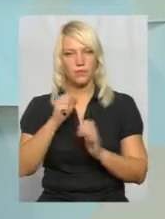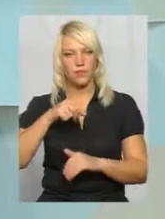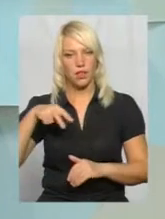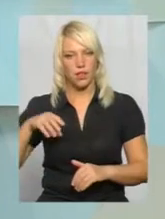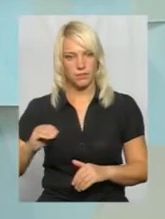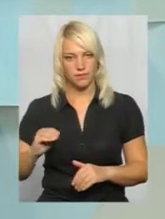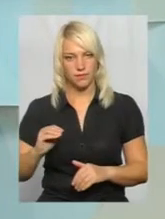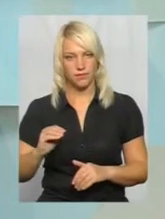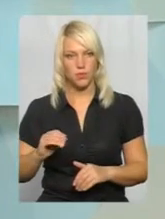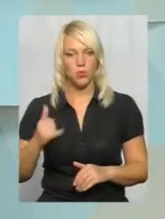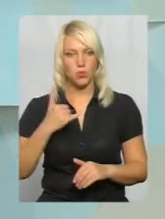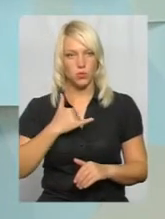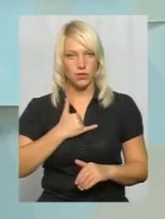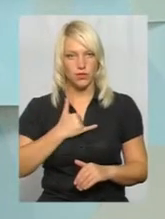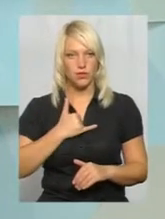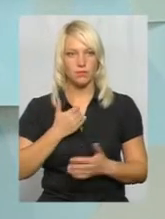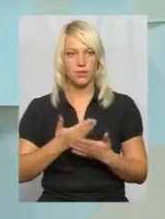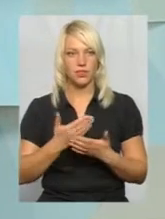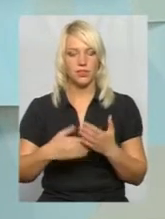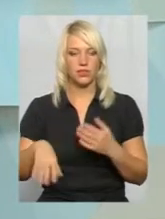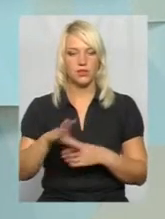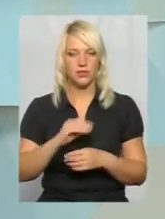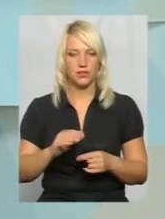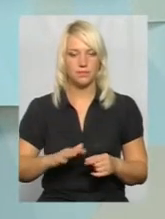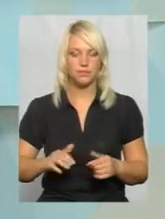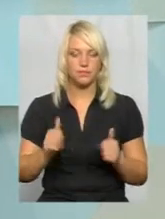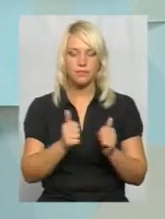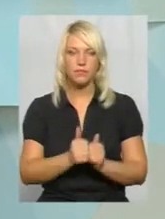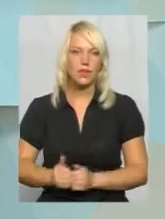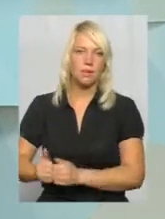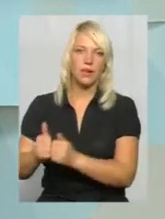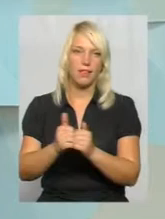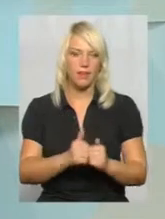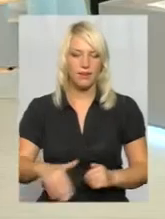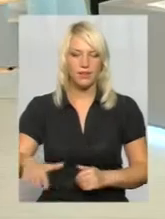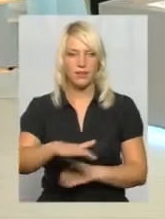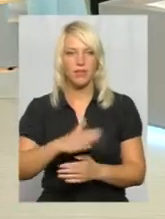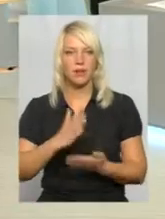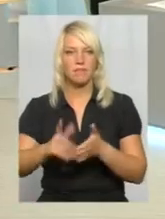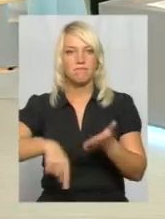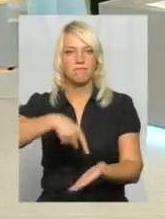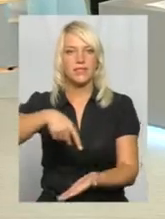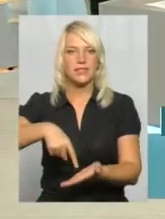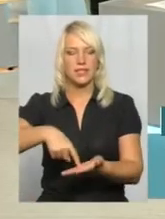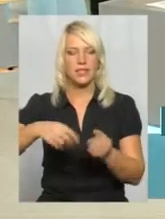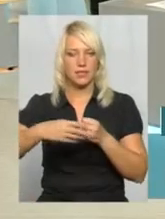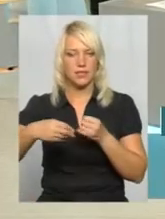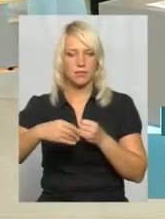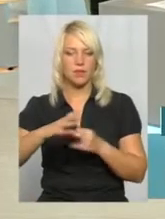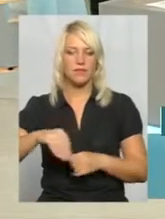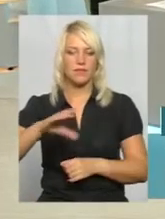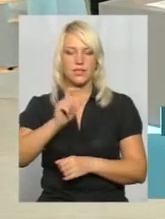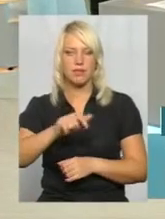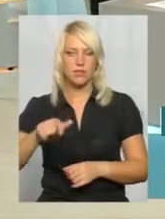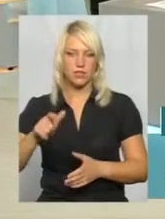в нас практично всі прибудинки і території є міською землею. І всі мешканці міста